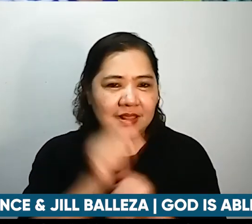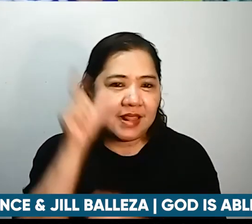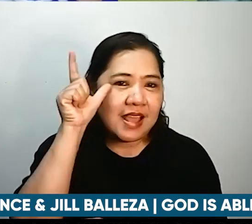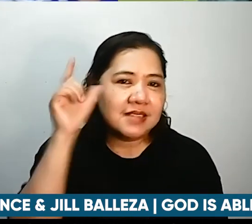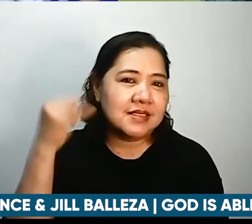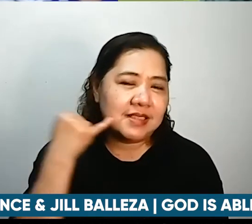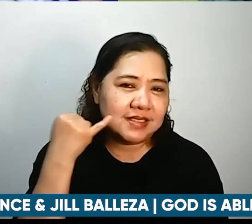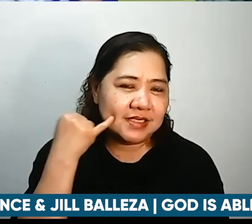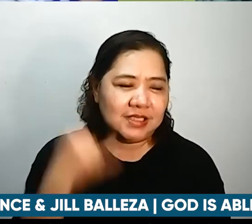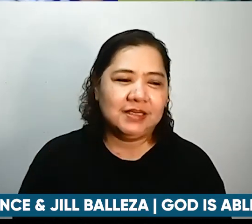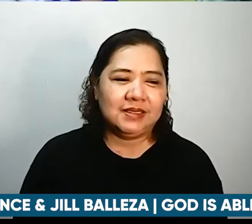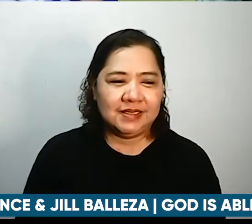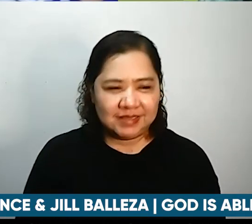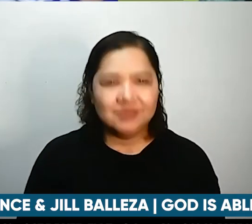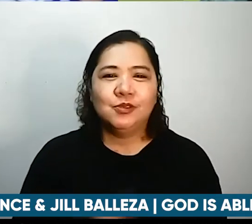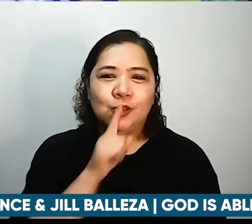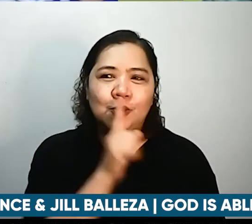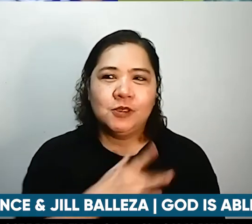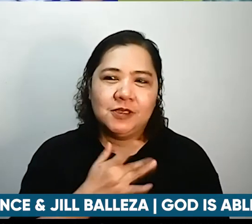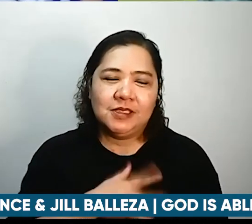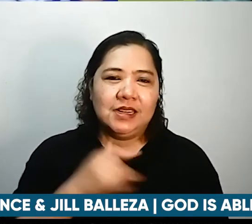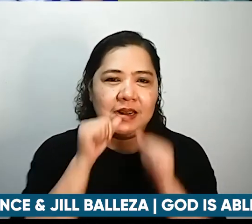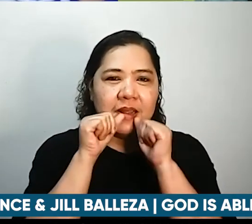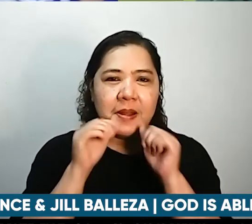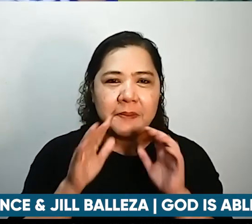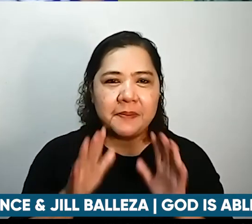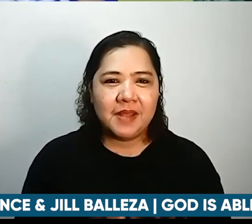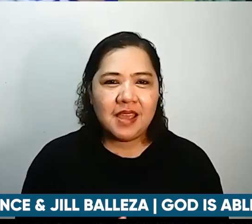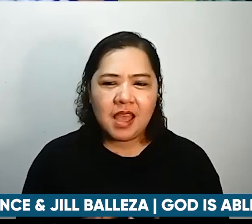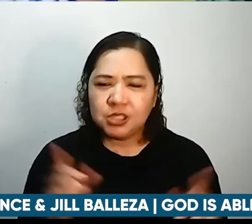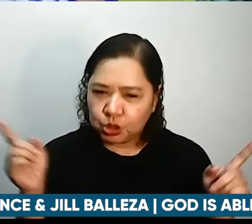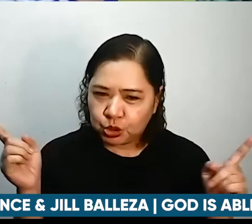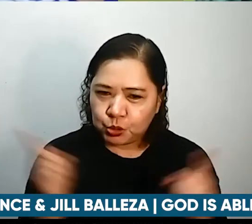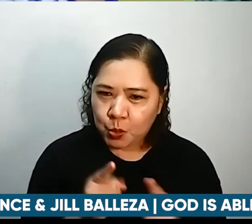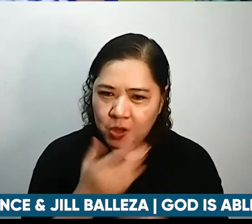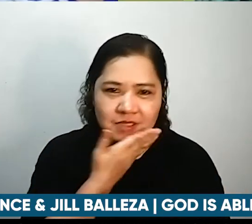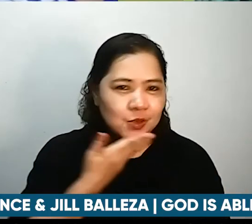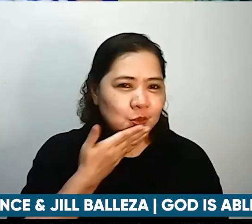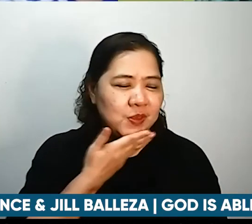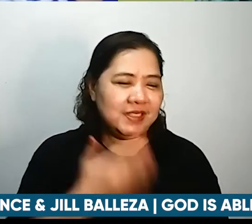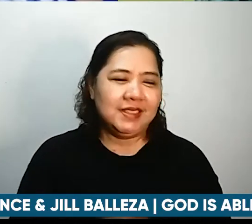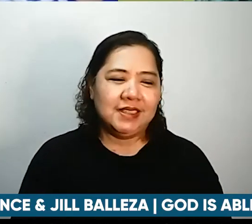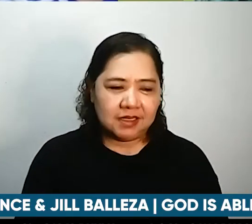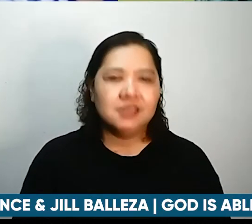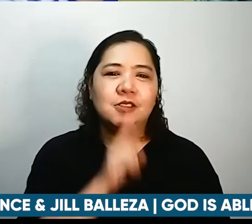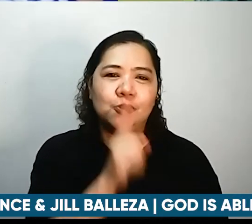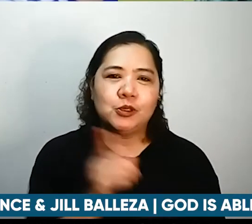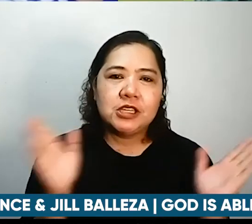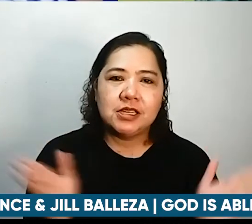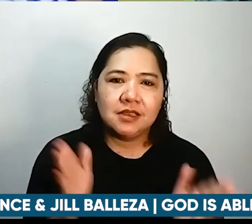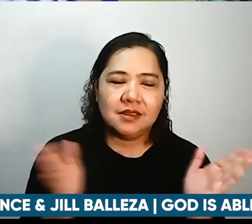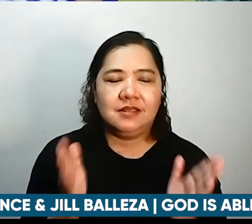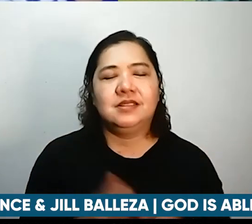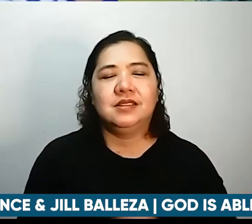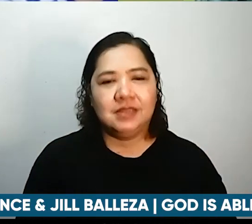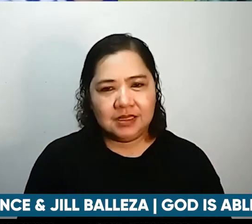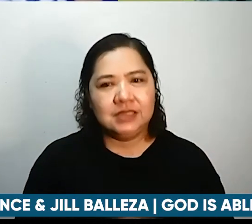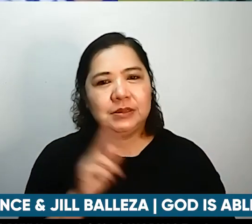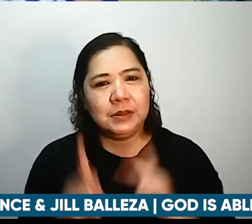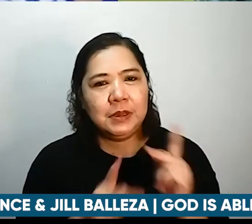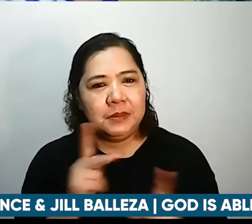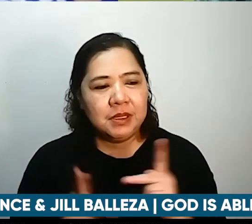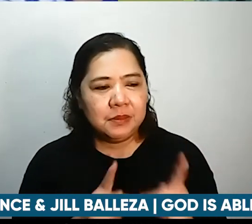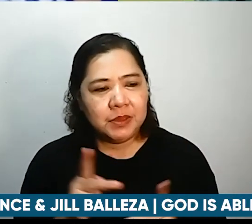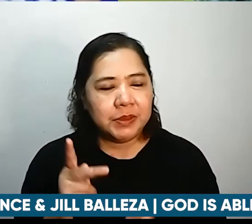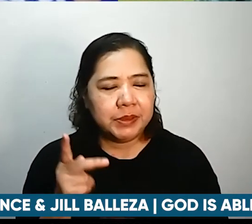Jill nakaka bless naman po yun ano po short and sweet and talagang nakaka encourage po makes us really think about especially